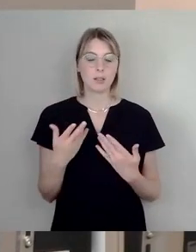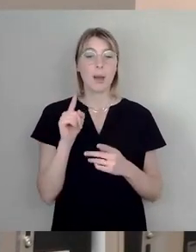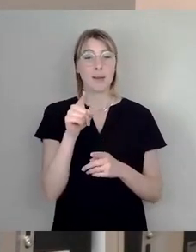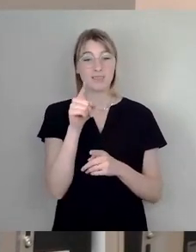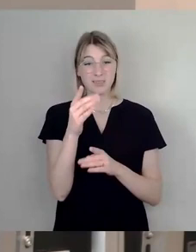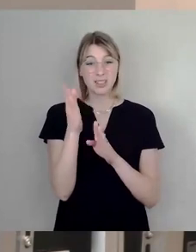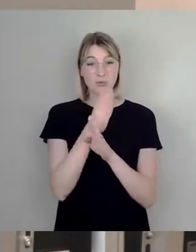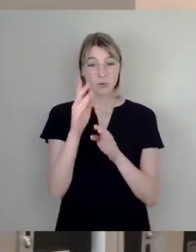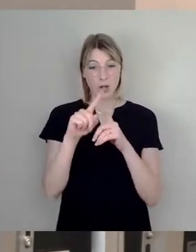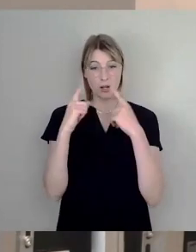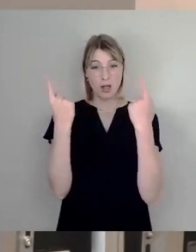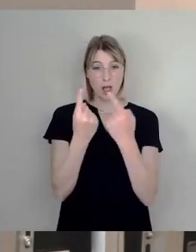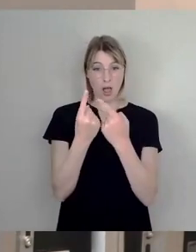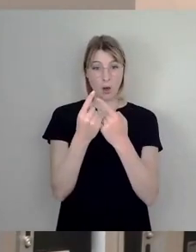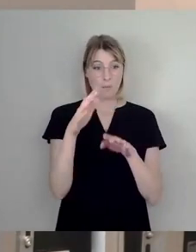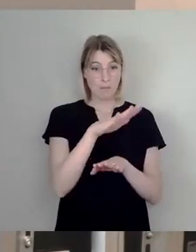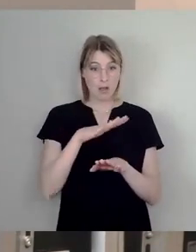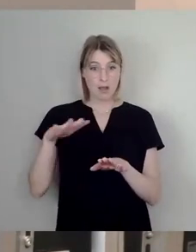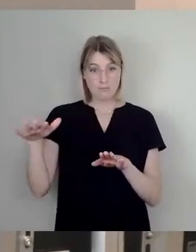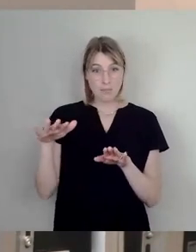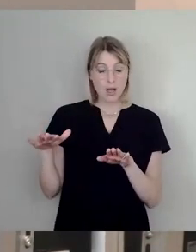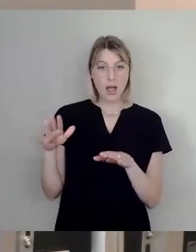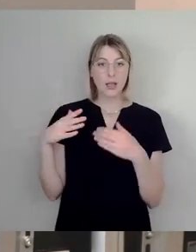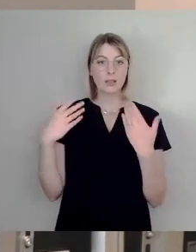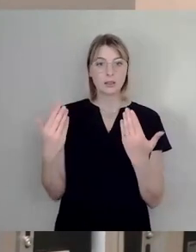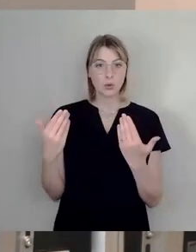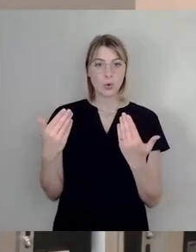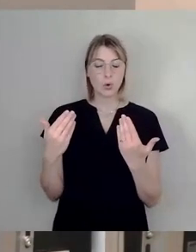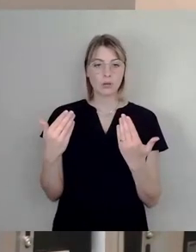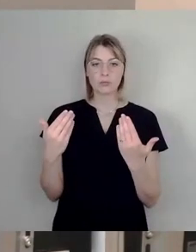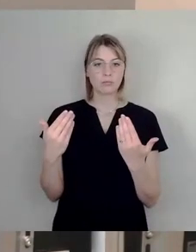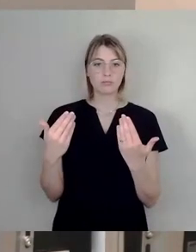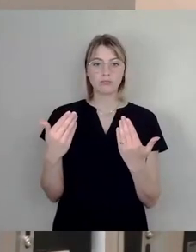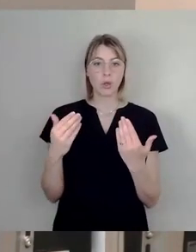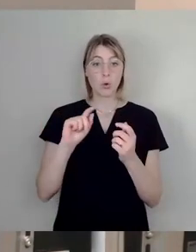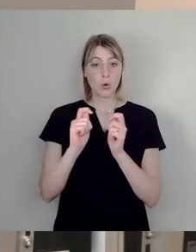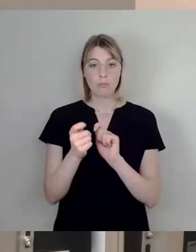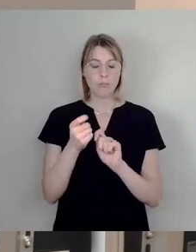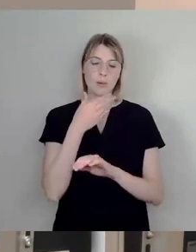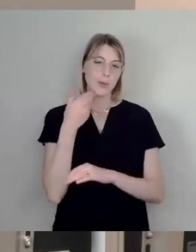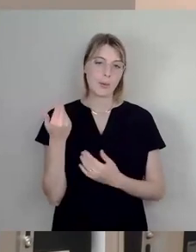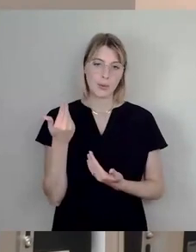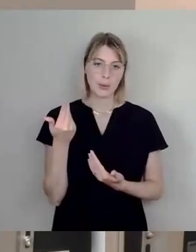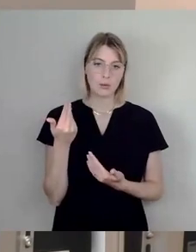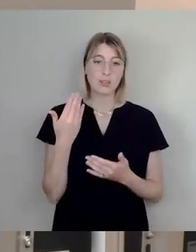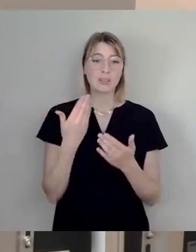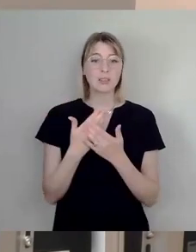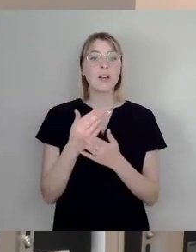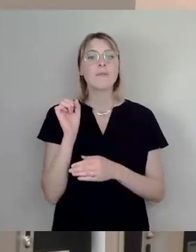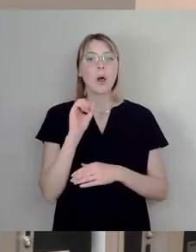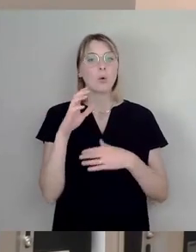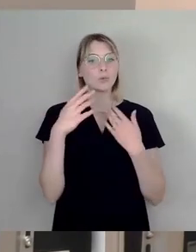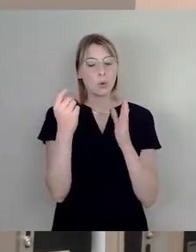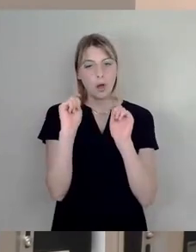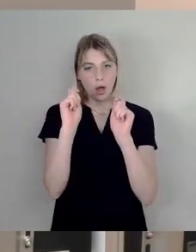Bereichen liegt, hat sie das hingegen unserem Kenntnisstand nach nicht. Und um was geht es uns ganz konkret bei unserem